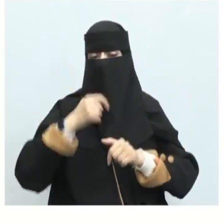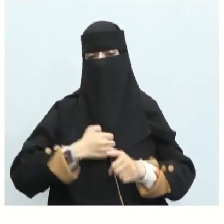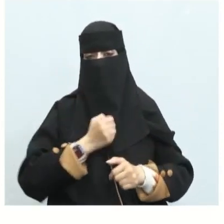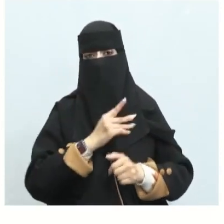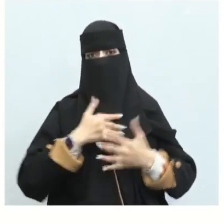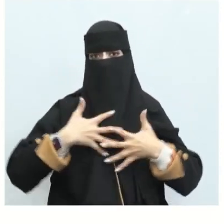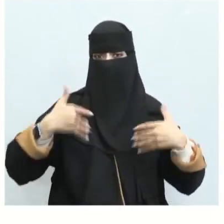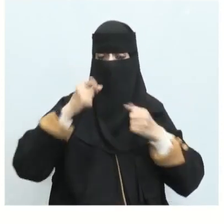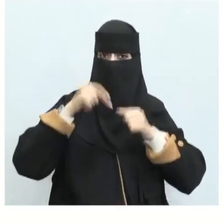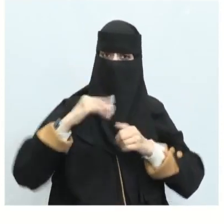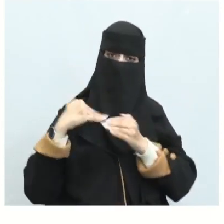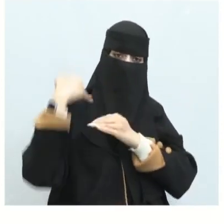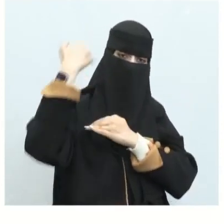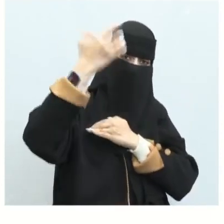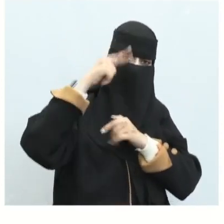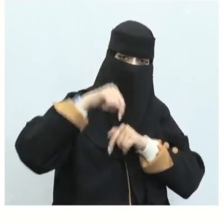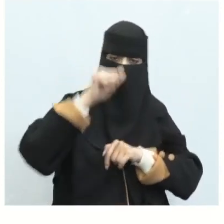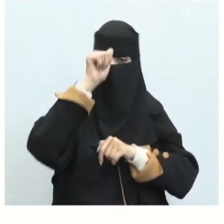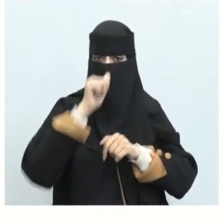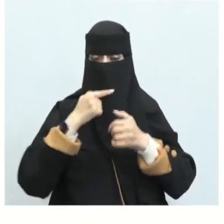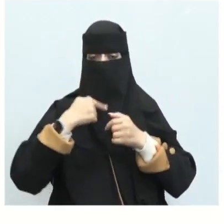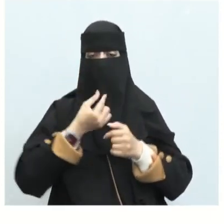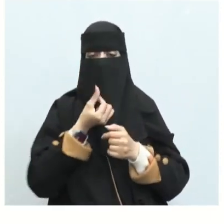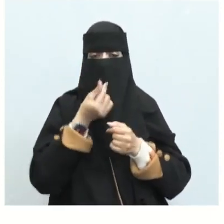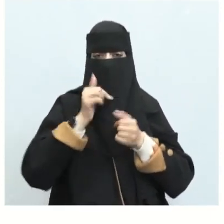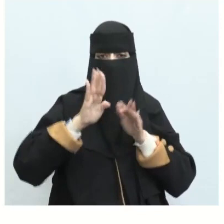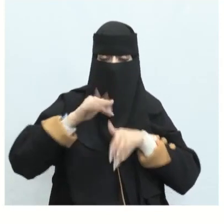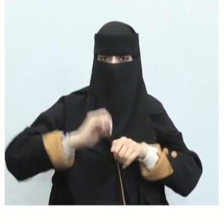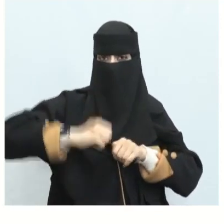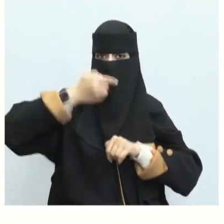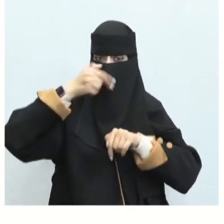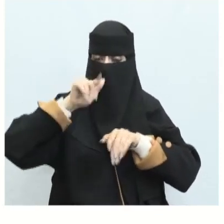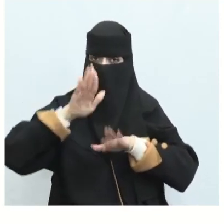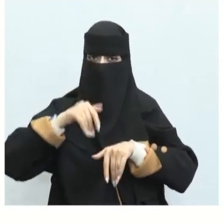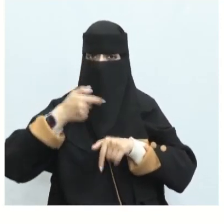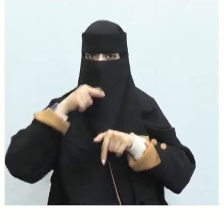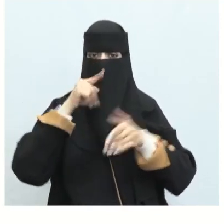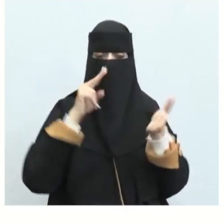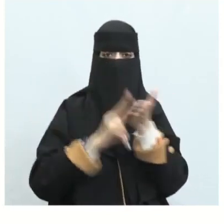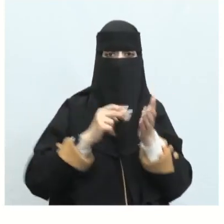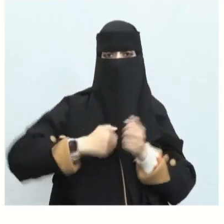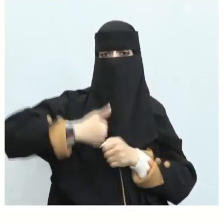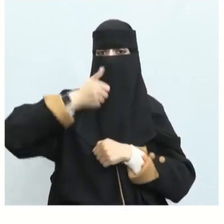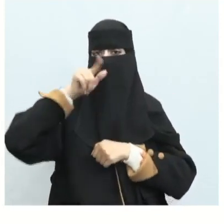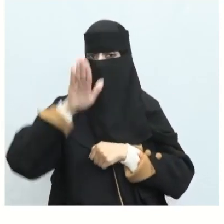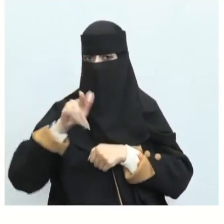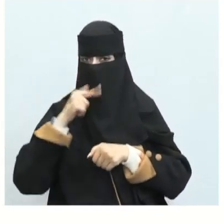والفرح والأمل والحزن والمرارة وفي الفخر يعبر عن الاعتزاز